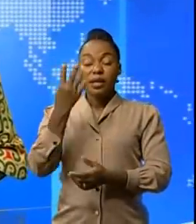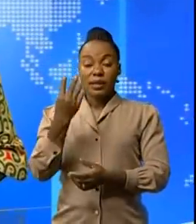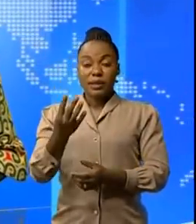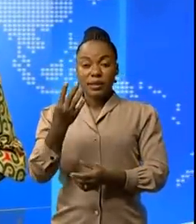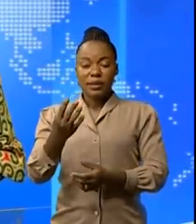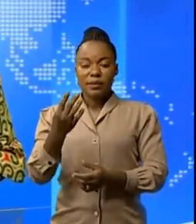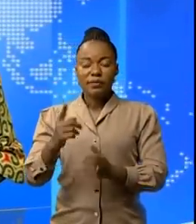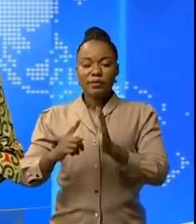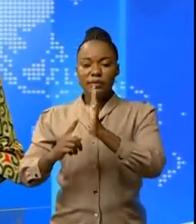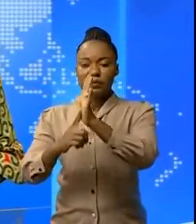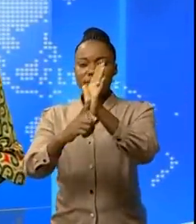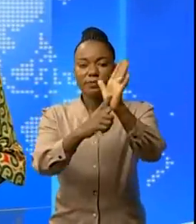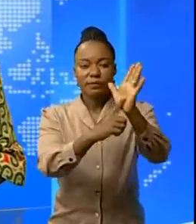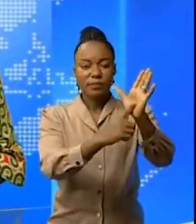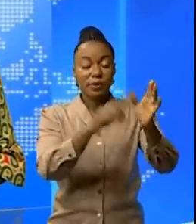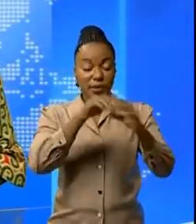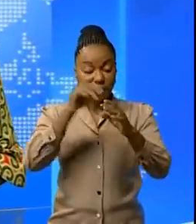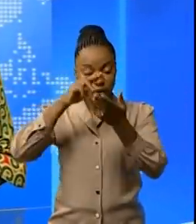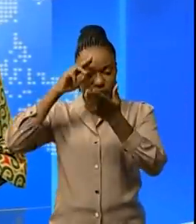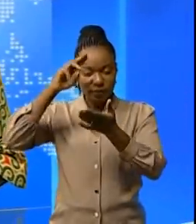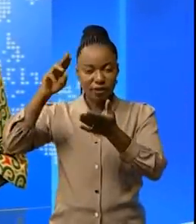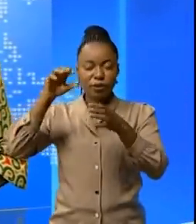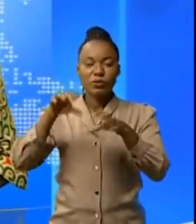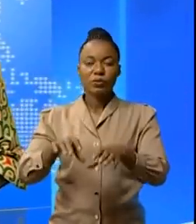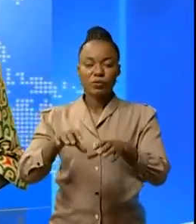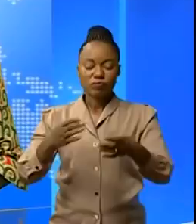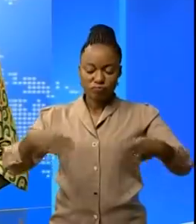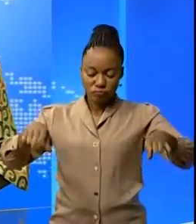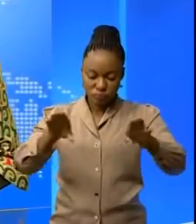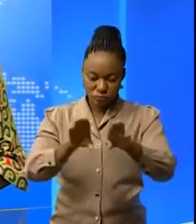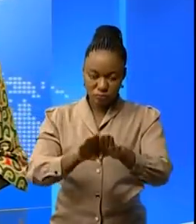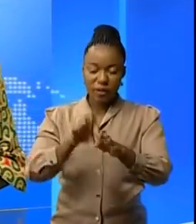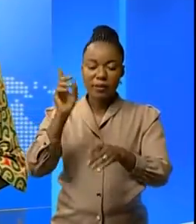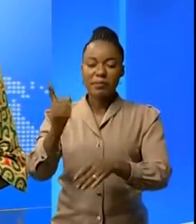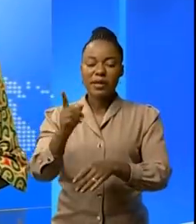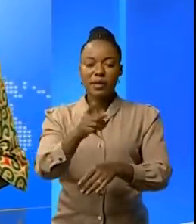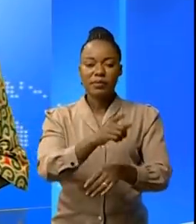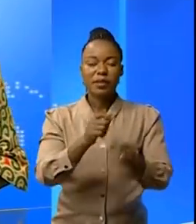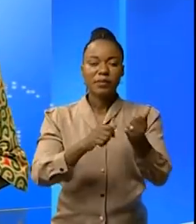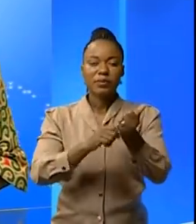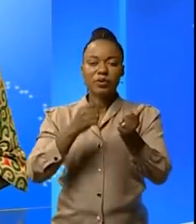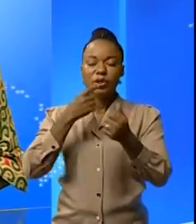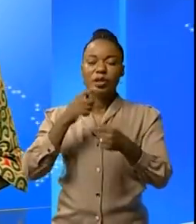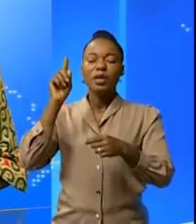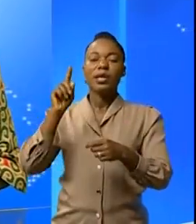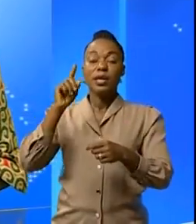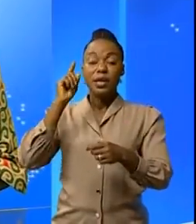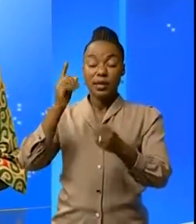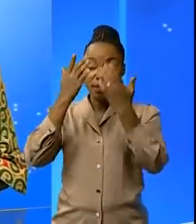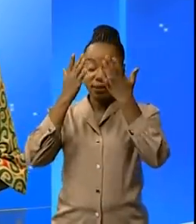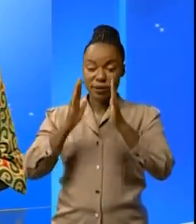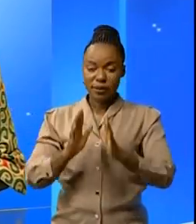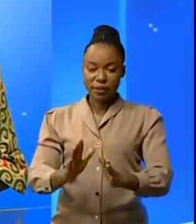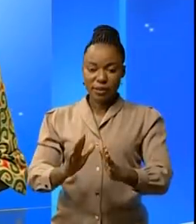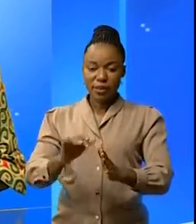'exposition des universités de la RDC a fermé ses portes parmi les lauréats figure une étudiante de l